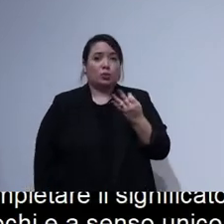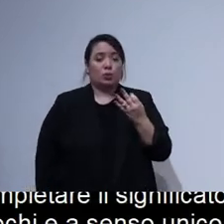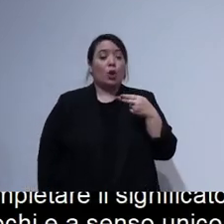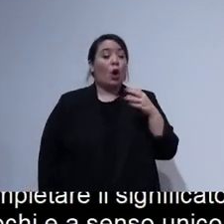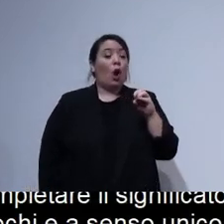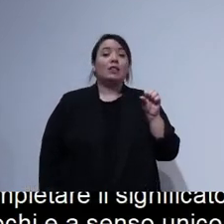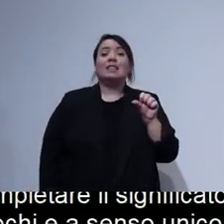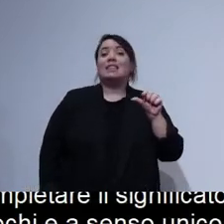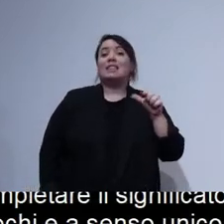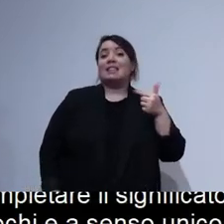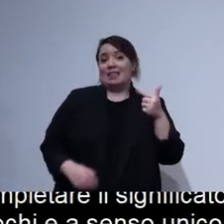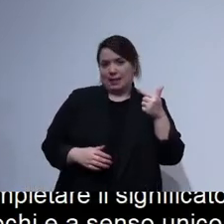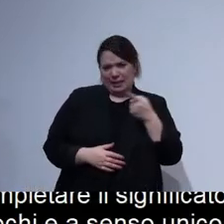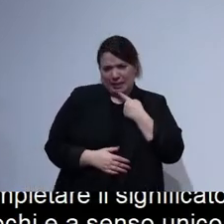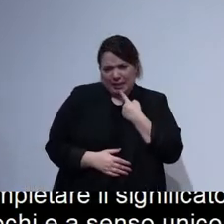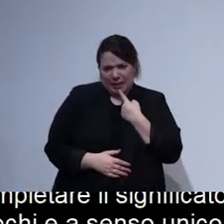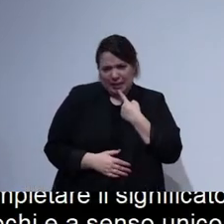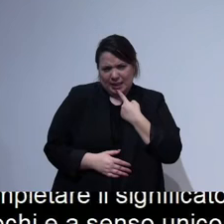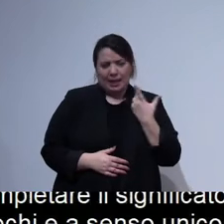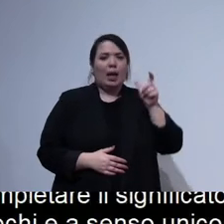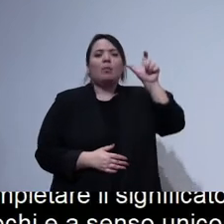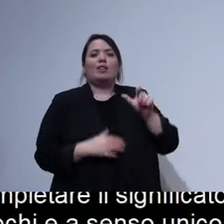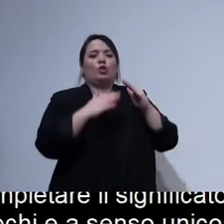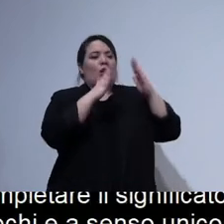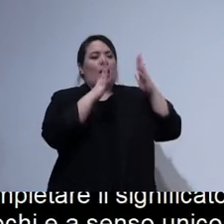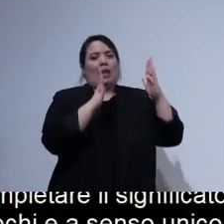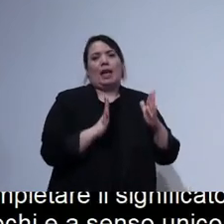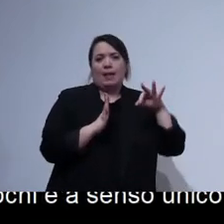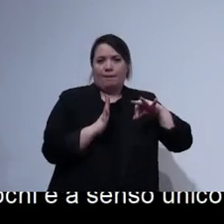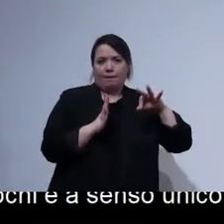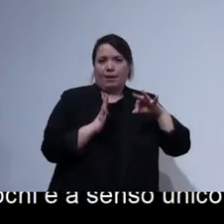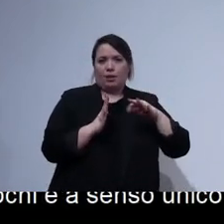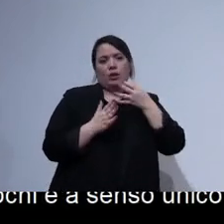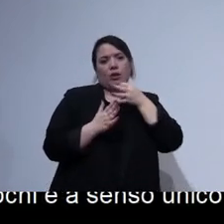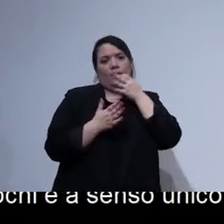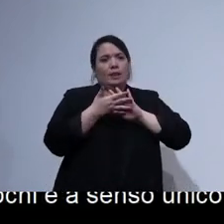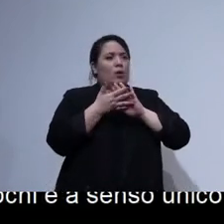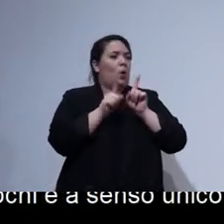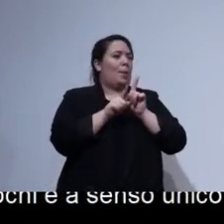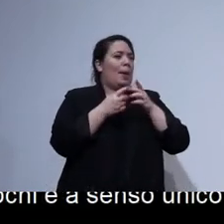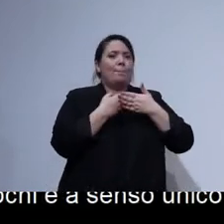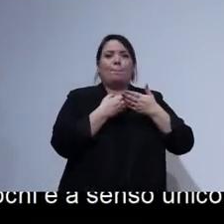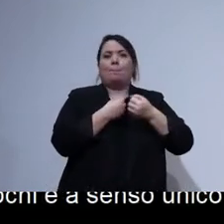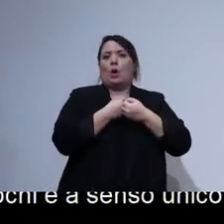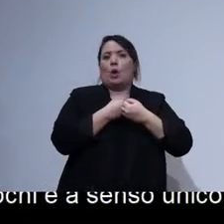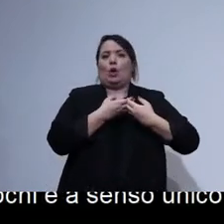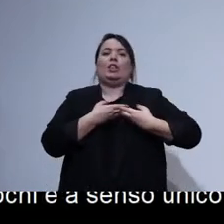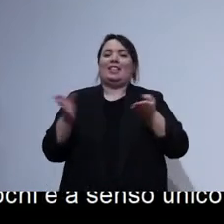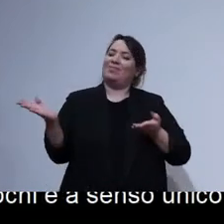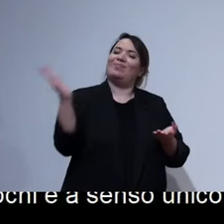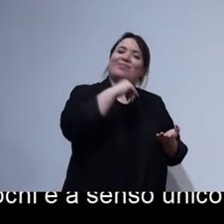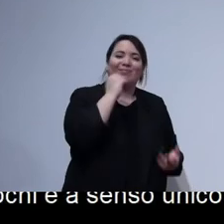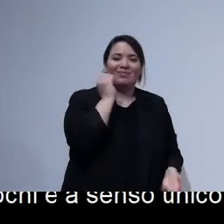L'host è la persona che ti riceve nella tua casa, che ti apre le porte. Airbnb sostanzialmente è una